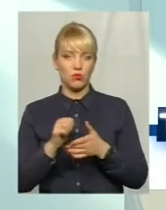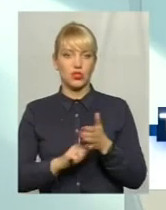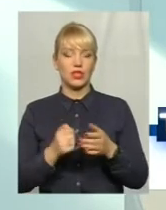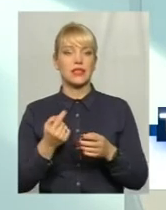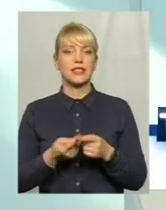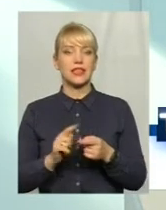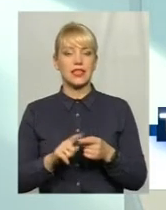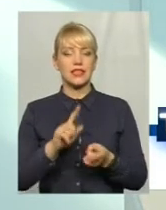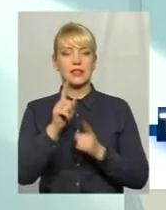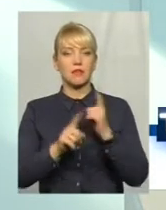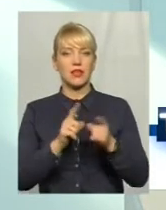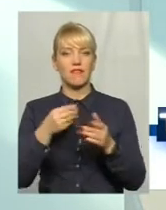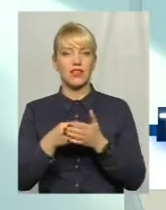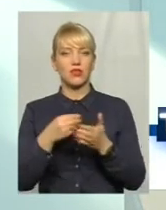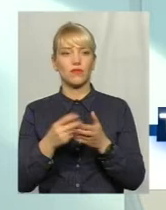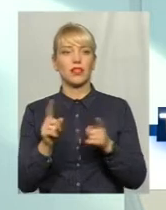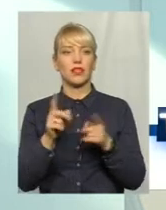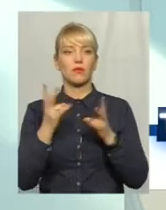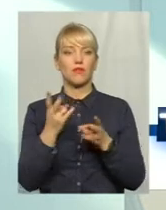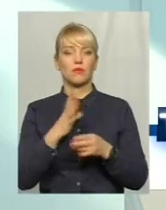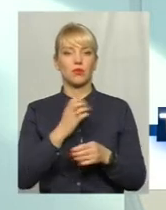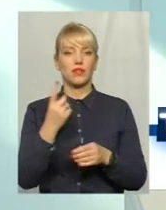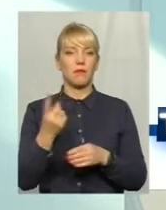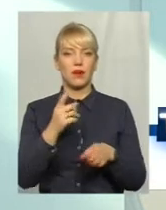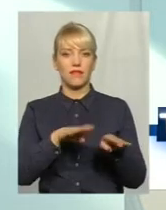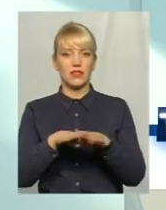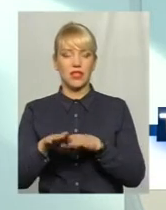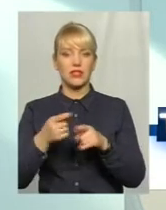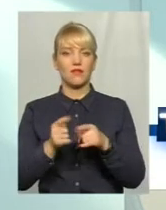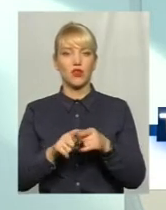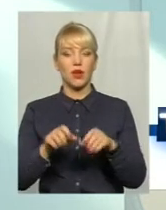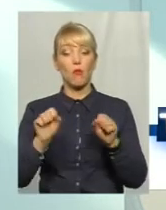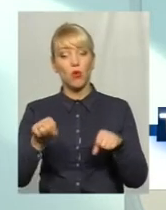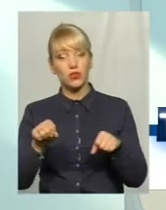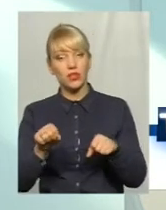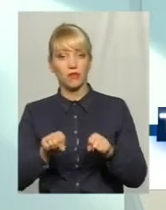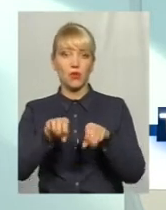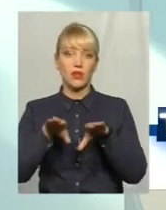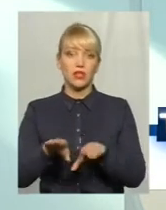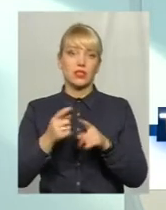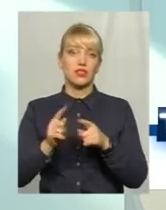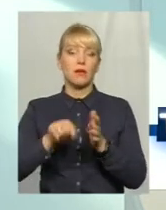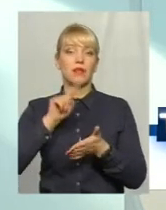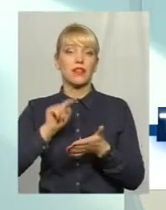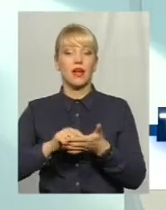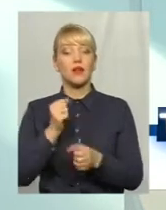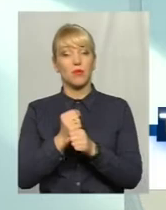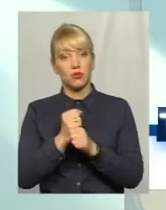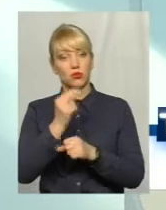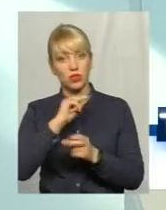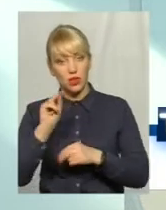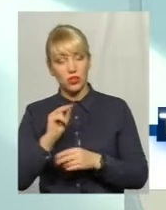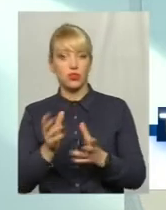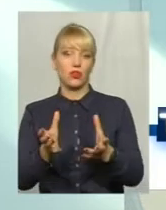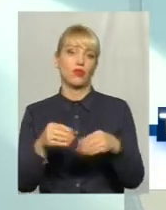зміна фінансування, яка має пройти на первинній овенці, вона, можливо, вирішить це питання. Тобто, працюєш краще, отримуєш